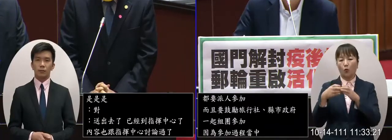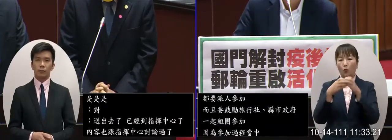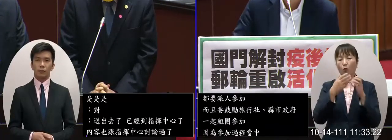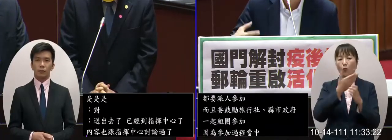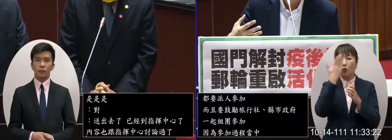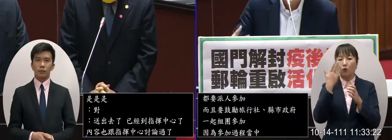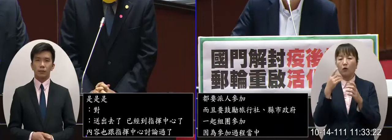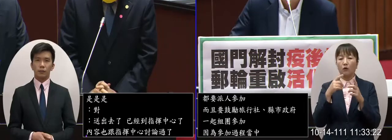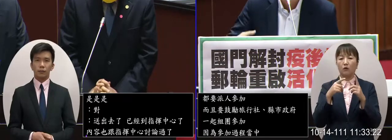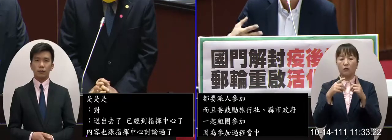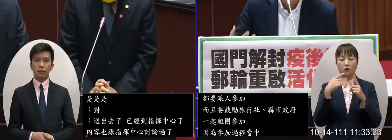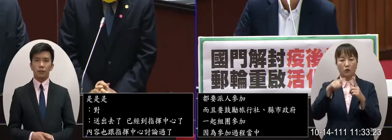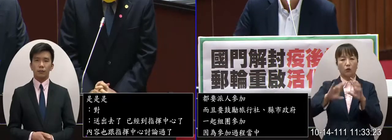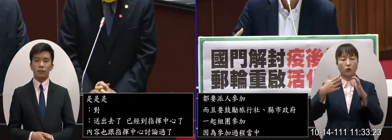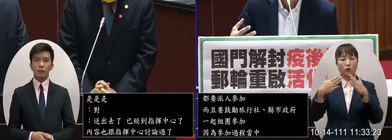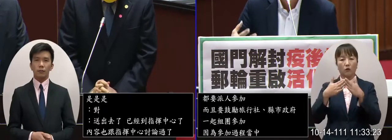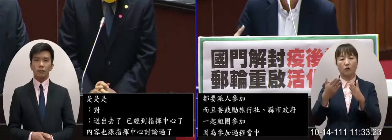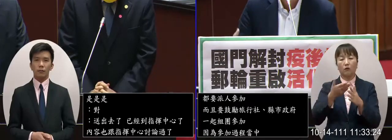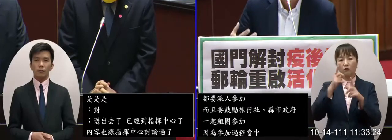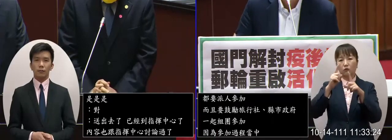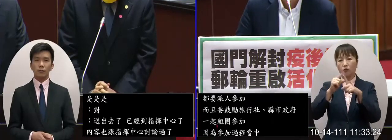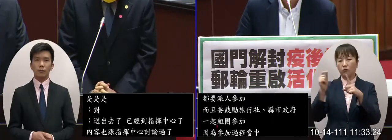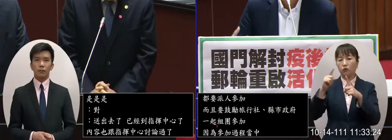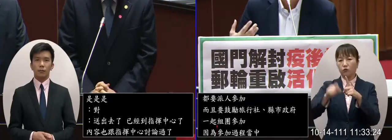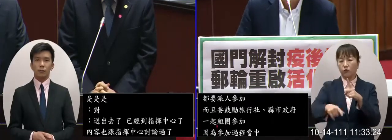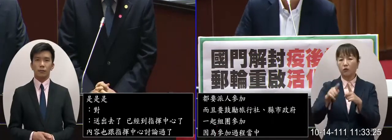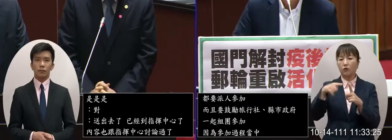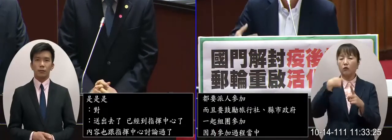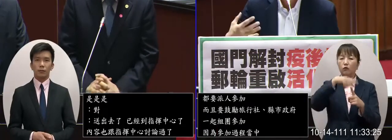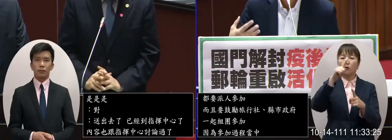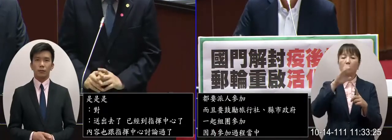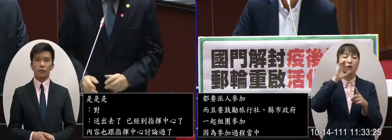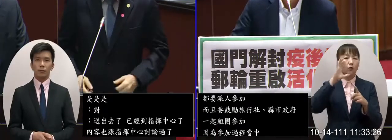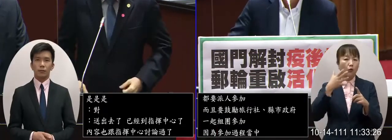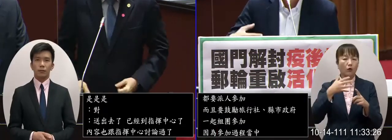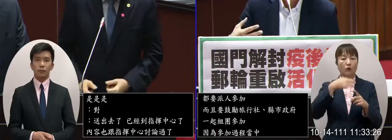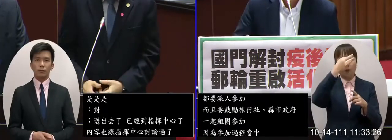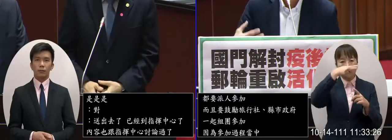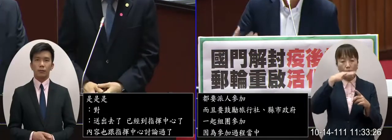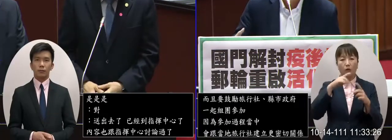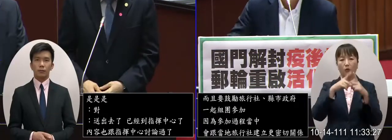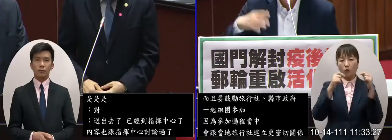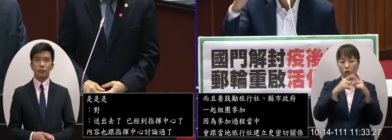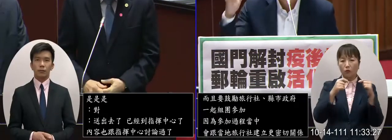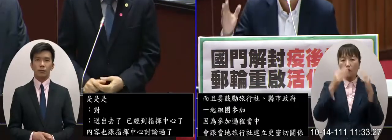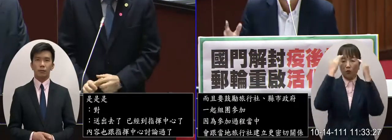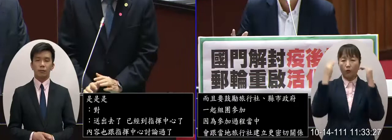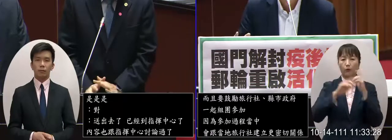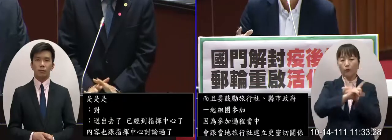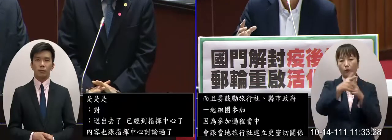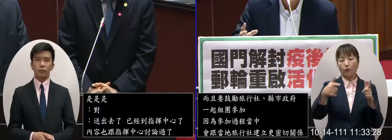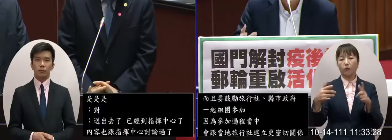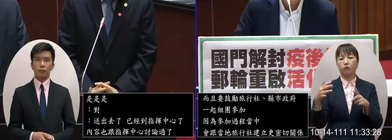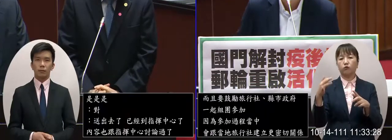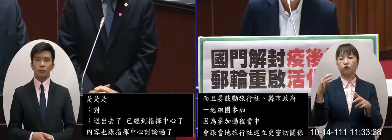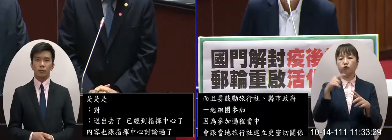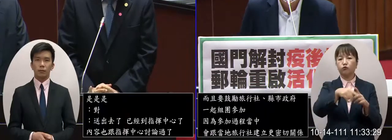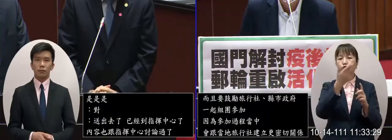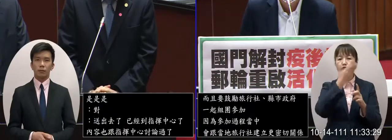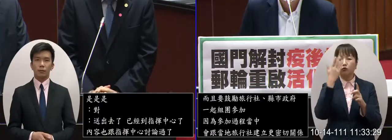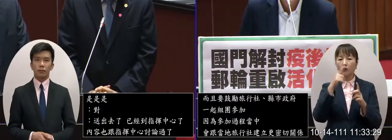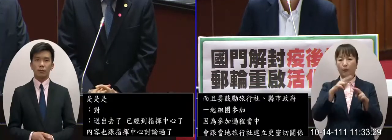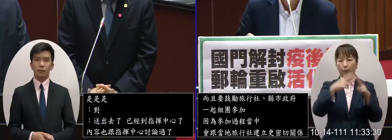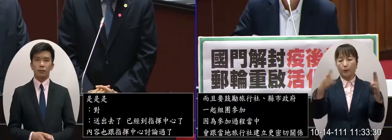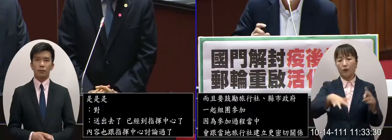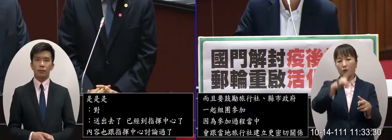旅遊的遊客或者當地國的旅行社他可能都安排到泰國菲律賓日本韓國其他國家去了因為他們都比我們